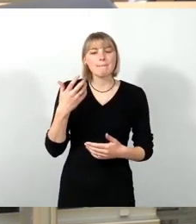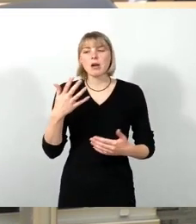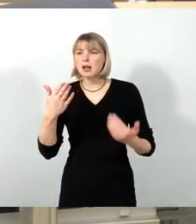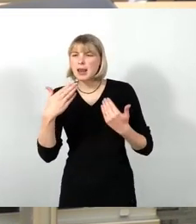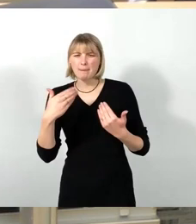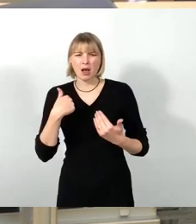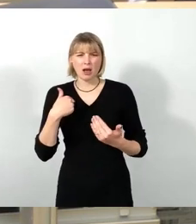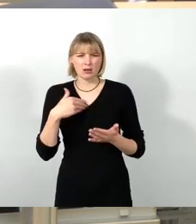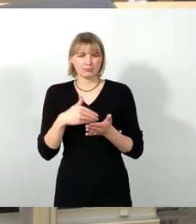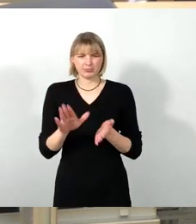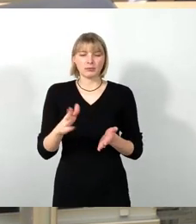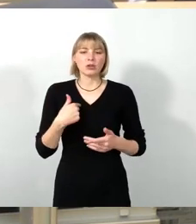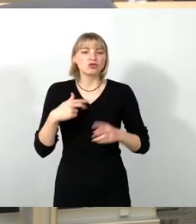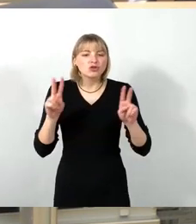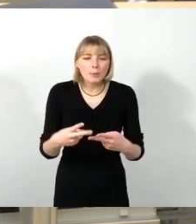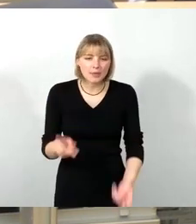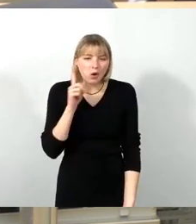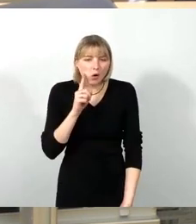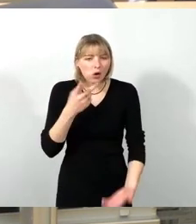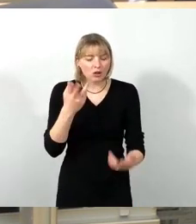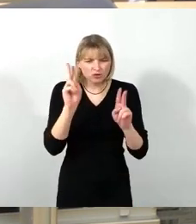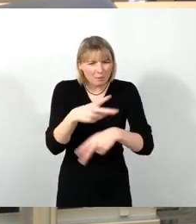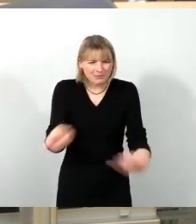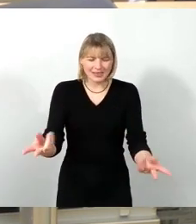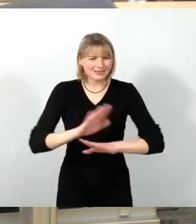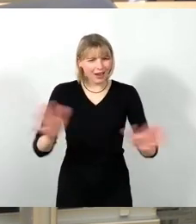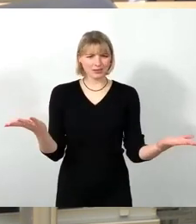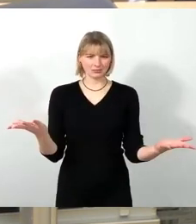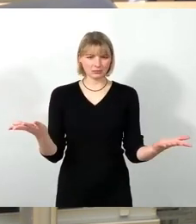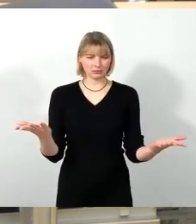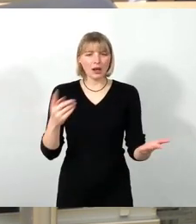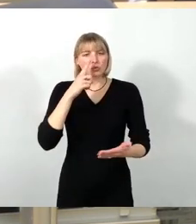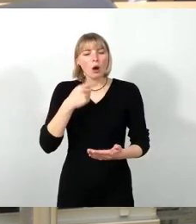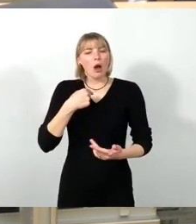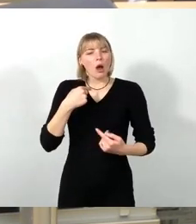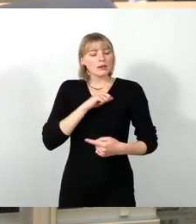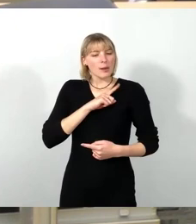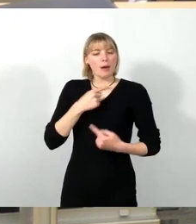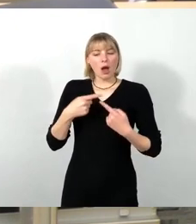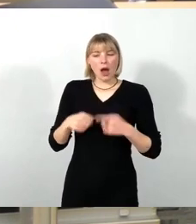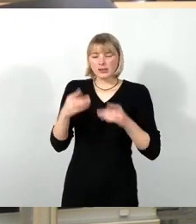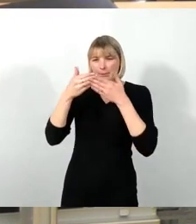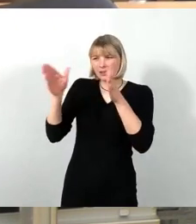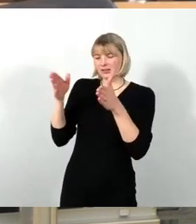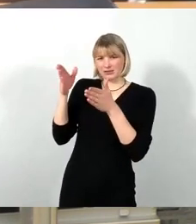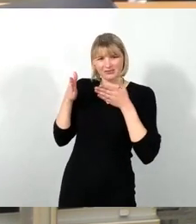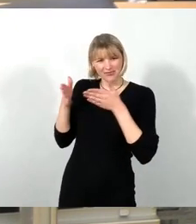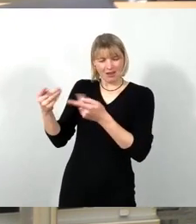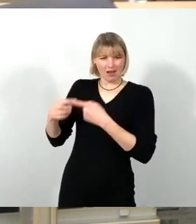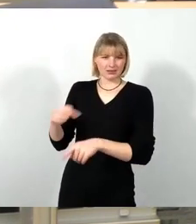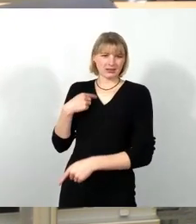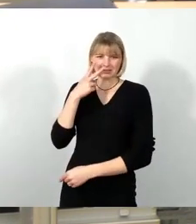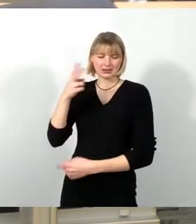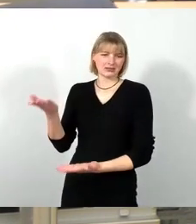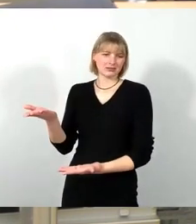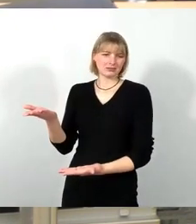eine Lüge und eine Fehlbehauptung. Wir haben halt nur eine andere Sicht und sehen einen anderen Weg. Und